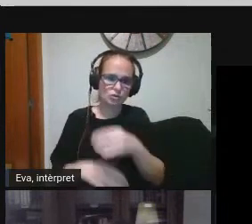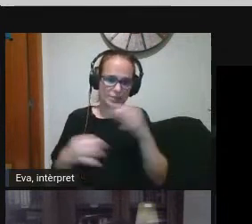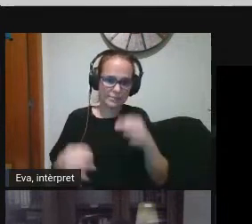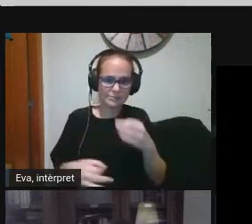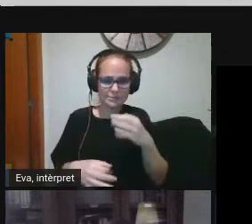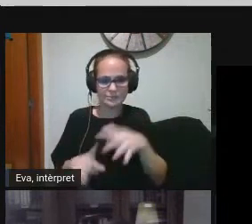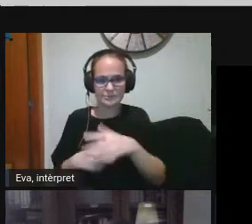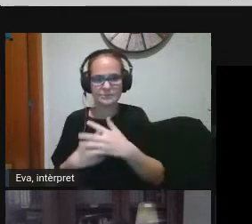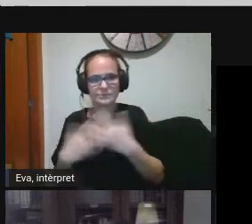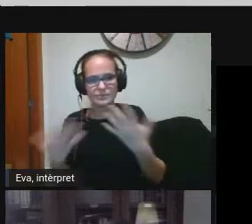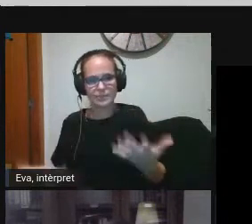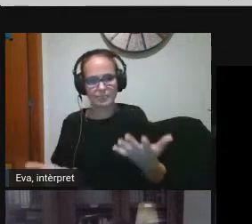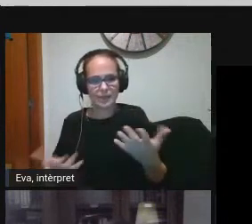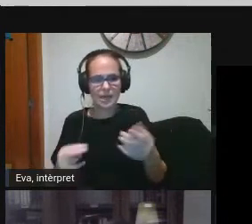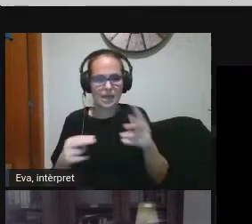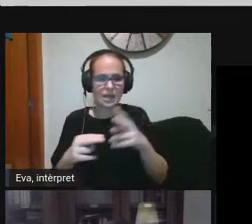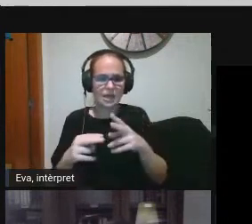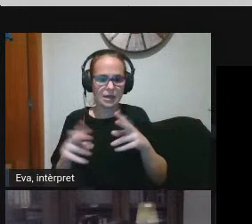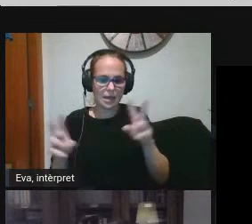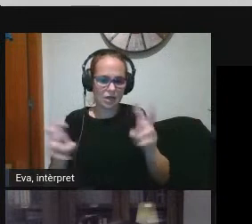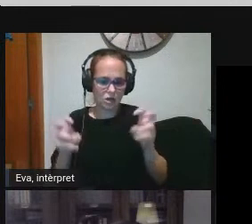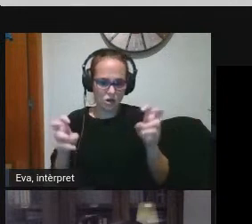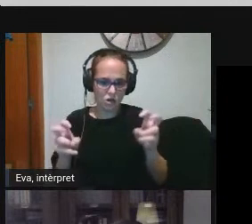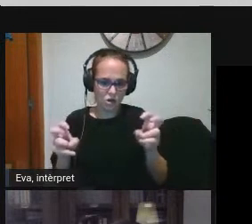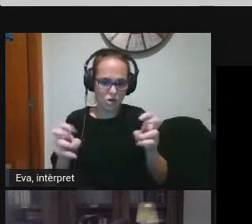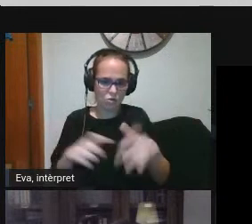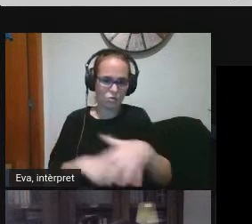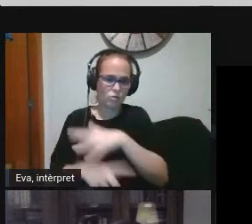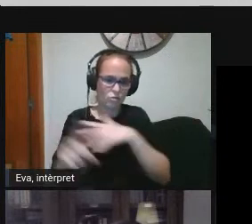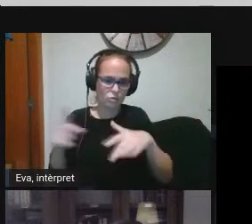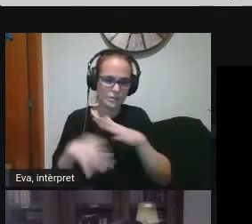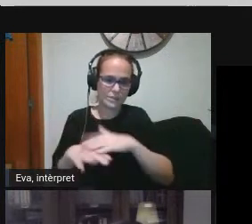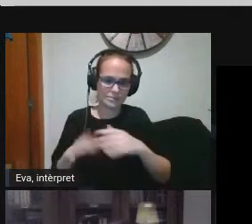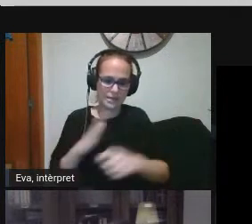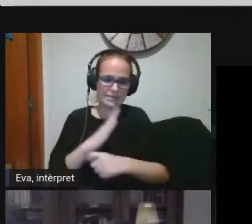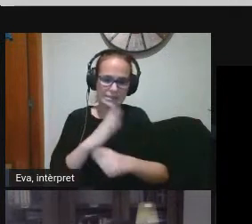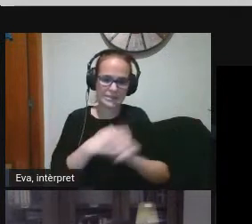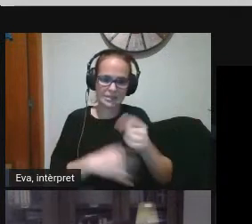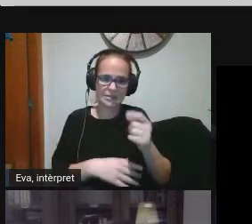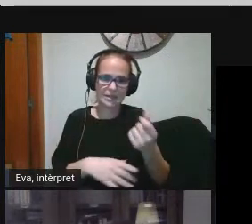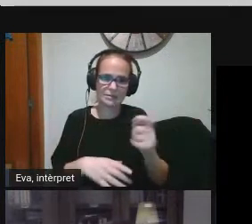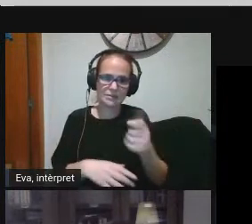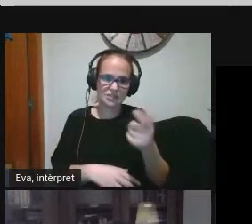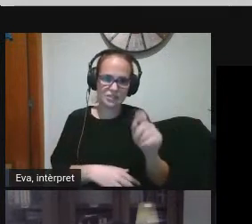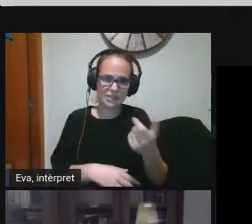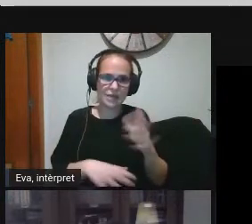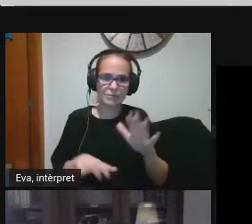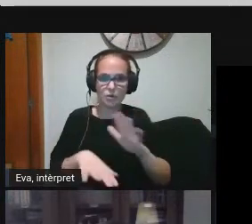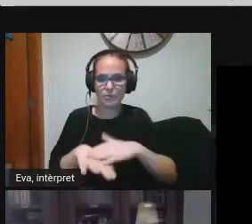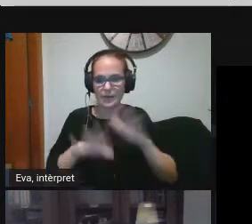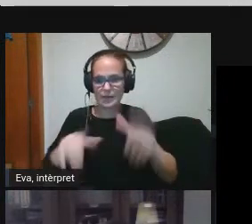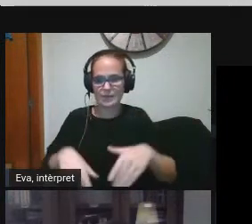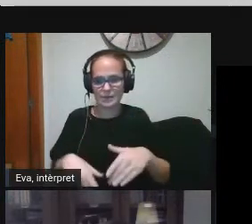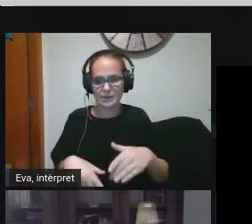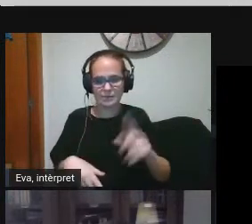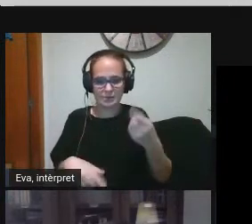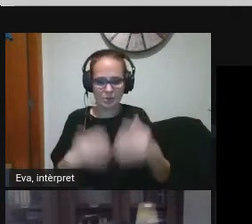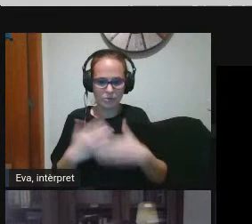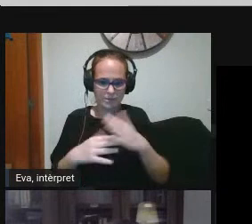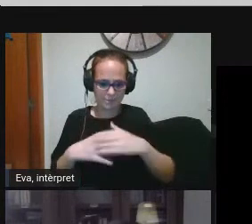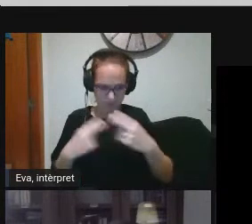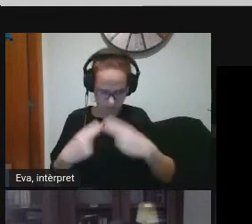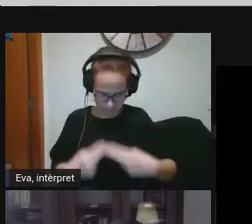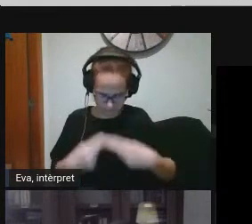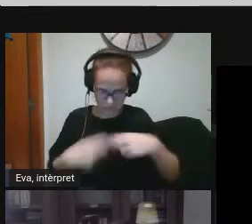on situem i el nou context que tindreu amb el temps digital però per acabar el que ens interessa és home comencem per nosaltres mateixos està molt bé pensar